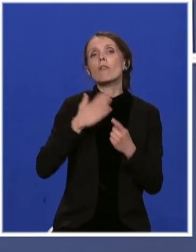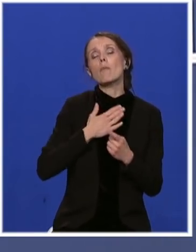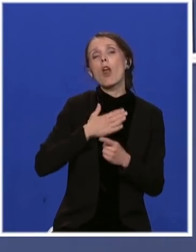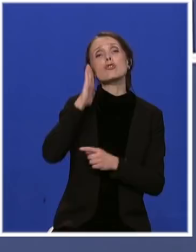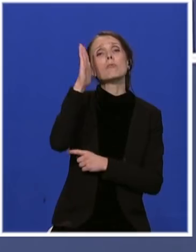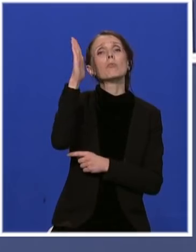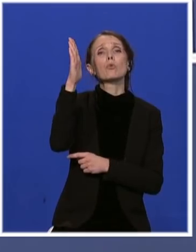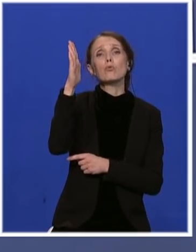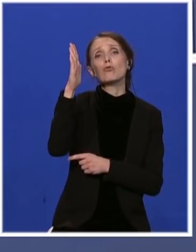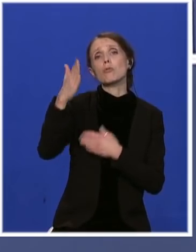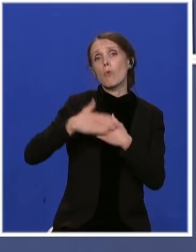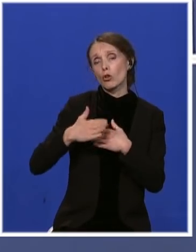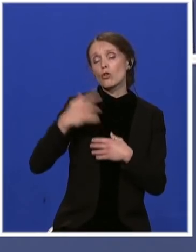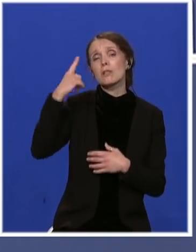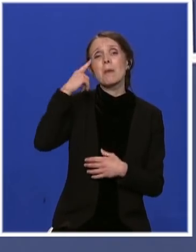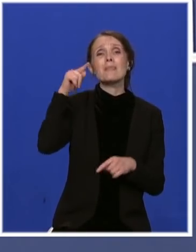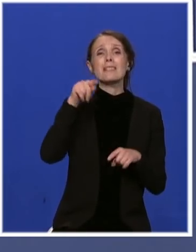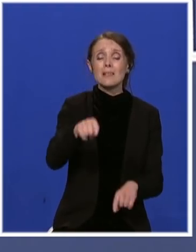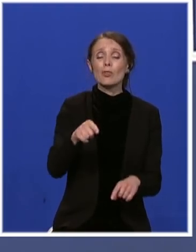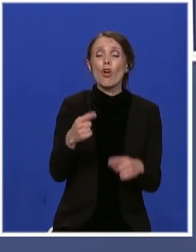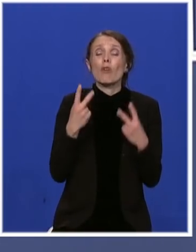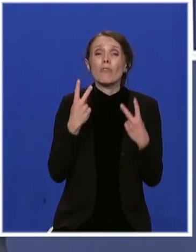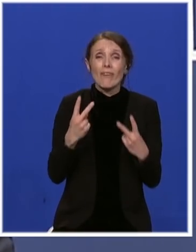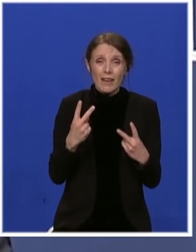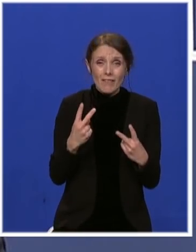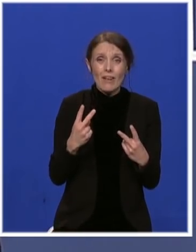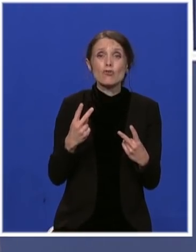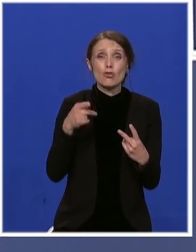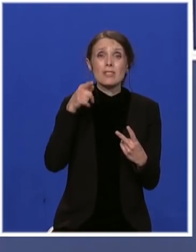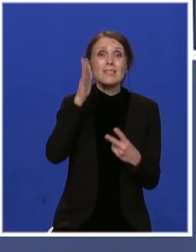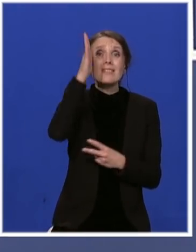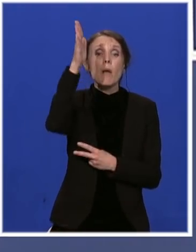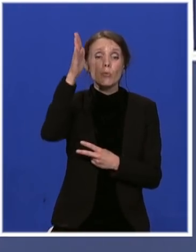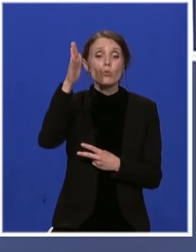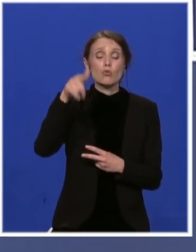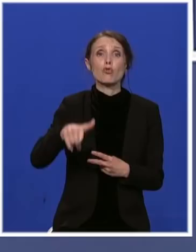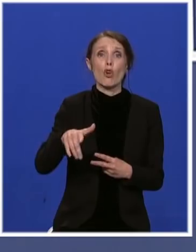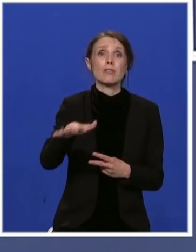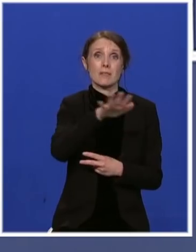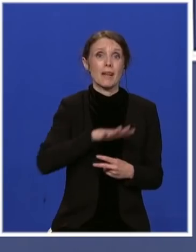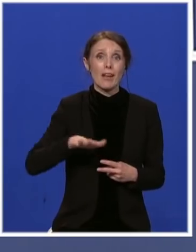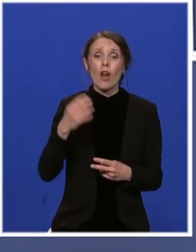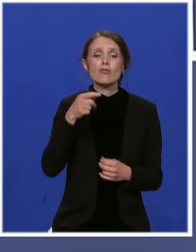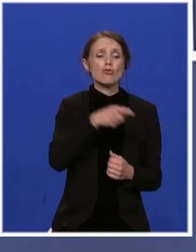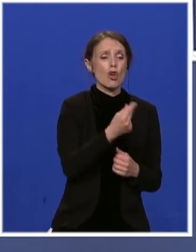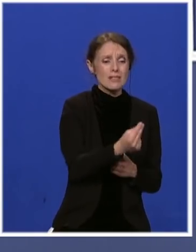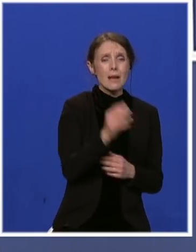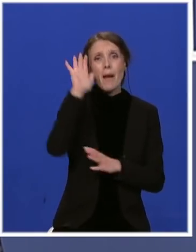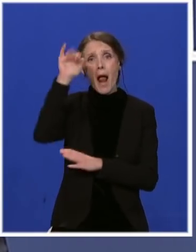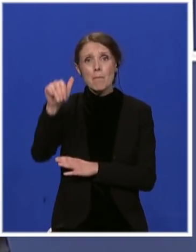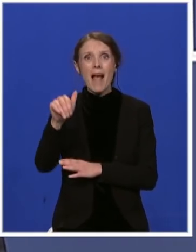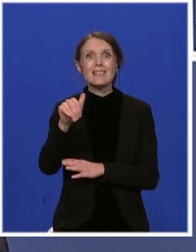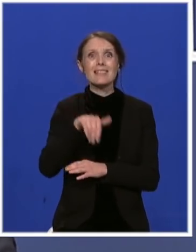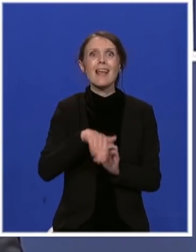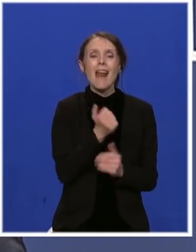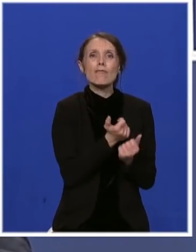ključnog značaja za budućnost regiona jer Srbiji i Albanci predstavljuju dva najveća naroda na Zapadnom Balkanu dakle i mi moramo da imamo